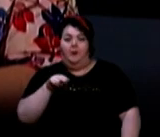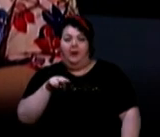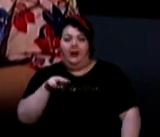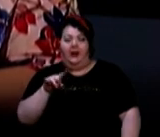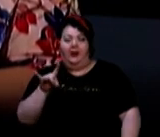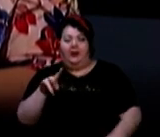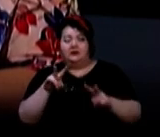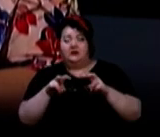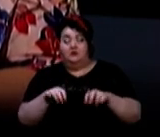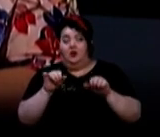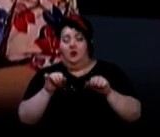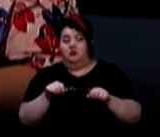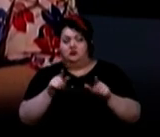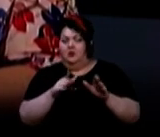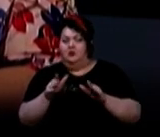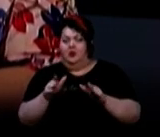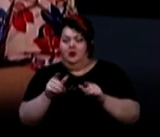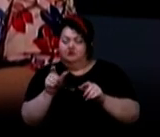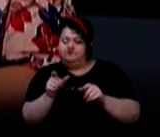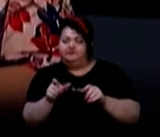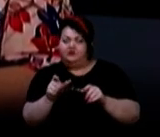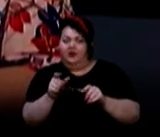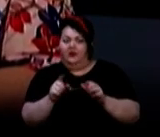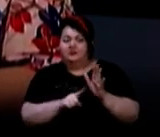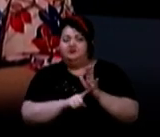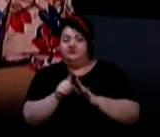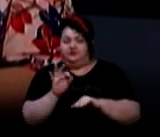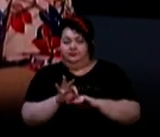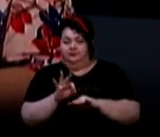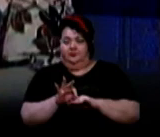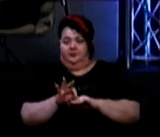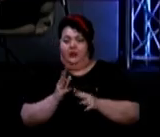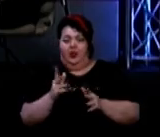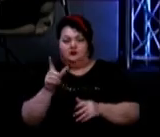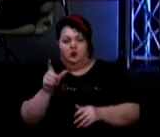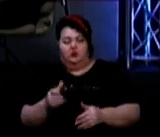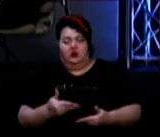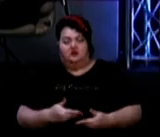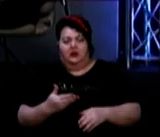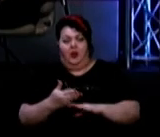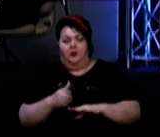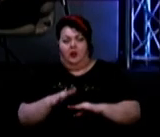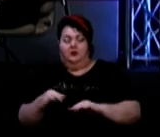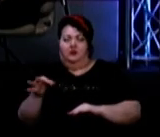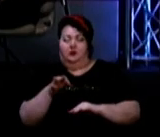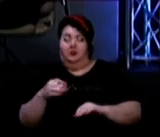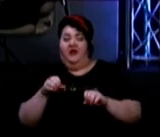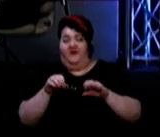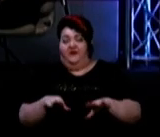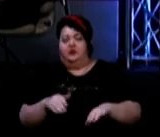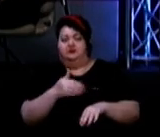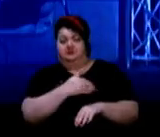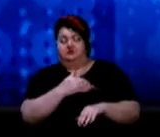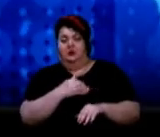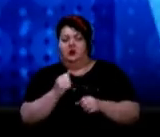можлива лише в перші декілька днів. Це короткий цикл реплікації. Якщо людина, житель Полтавської області, вирішила зробити собі іфатест,